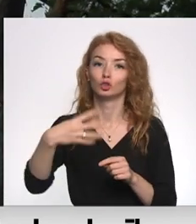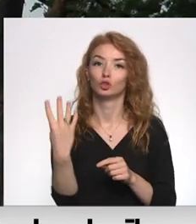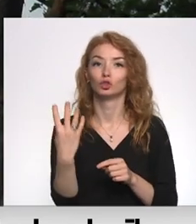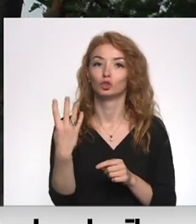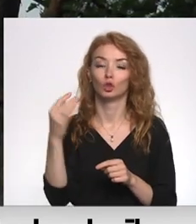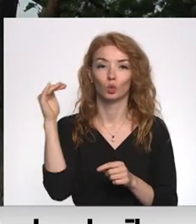tūkstošiem.